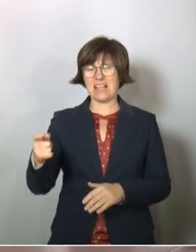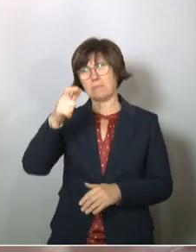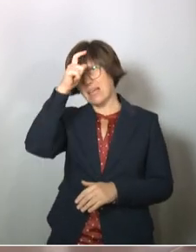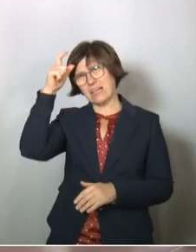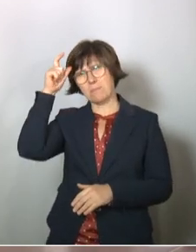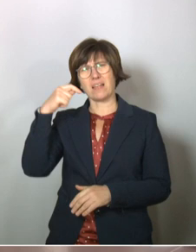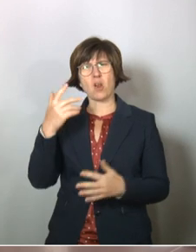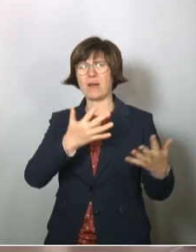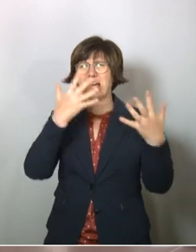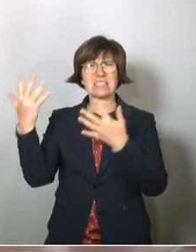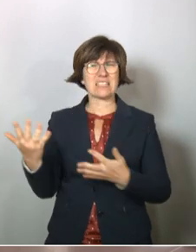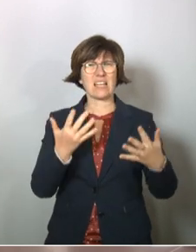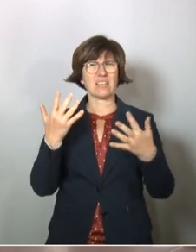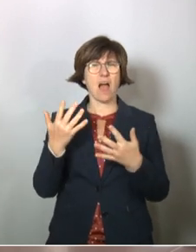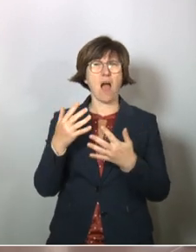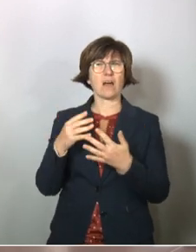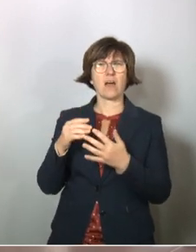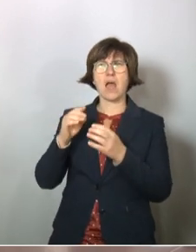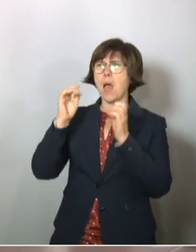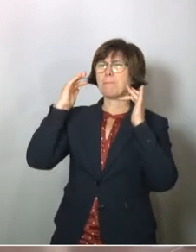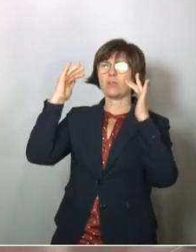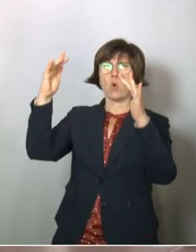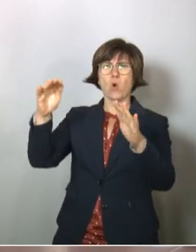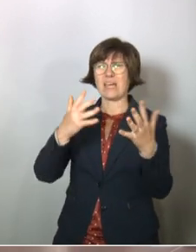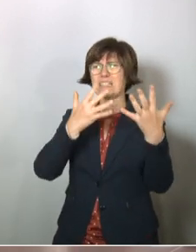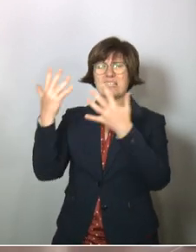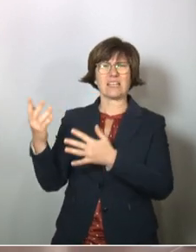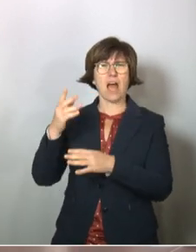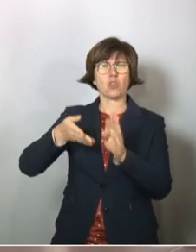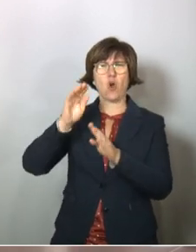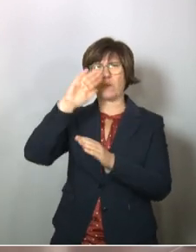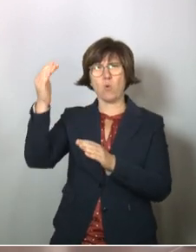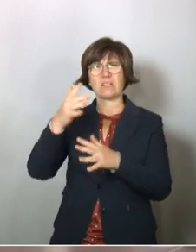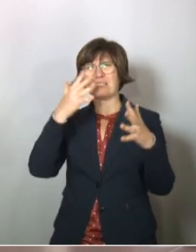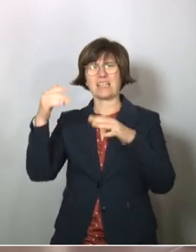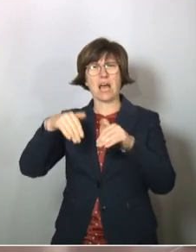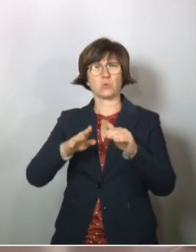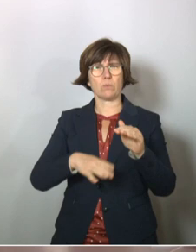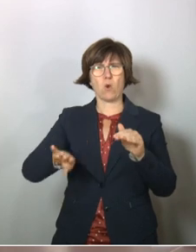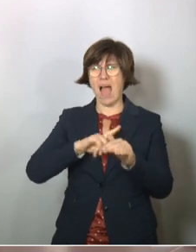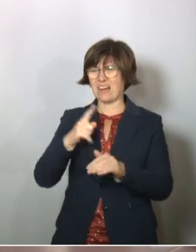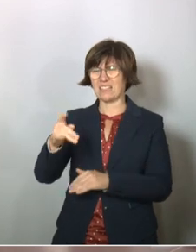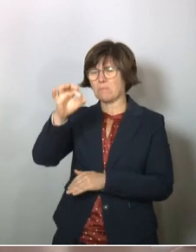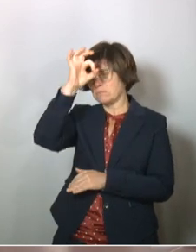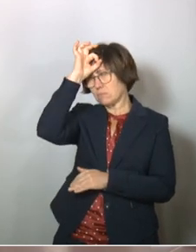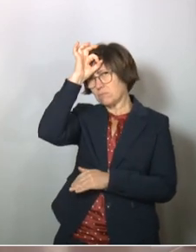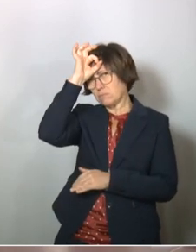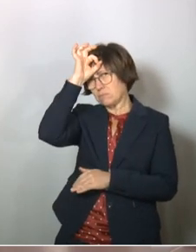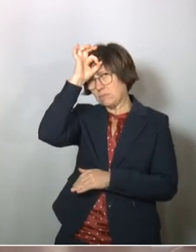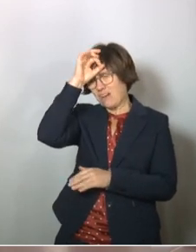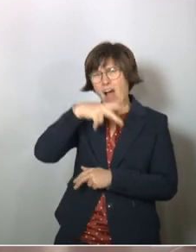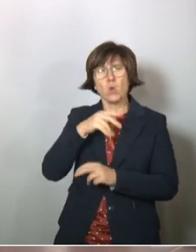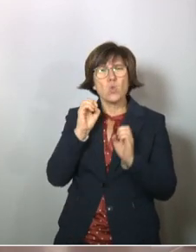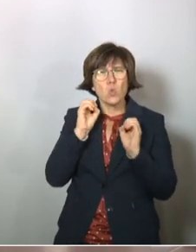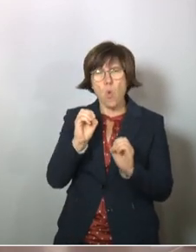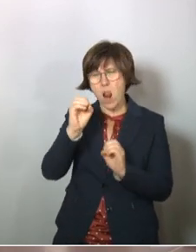Experte. Er hat, glaube ich, zehn Jahre lang Meteorologie studiert. Dann war er zehn Jahre am Nordpol, zehn Jahre am Südpol. Also in Wirklichkeit hat er doch von Tuten und Blasen keine